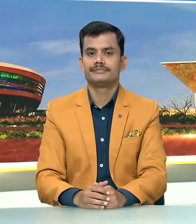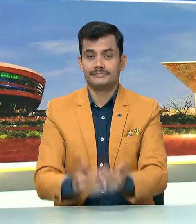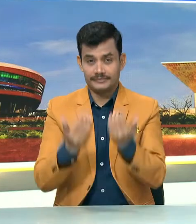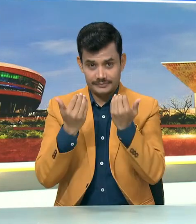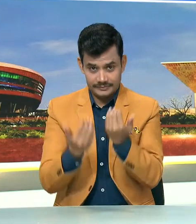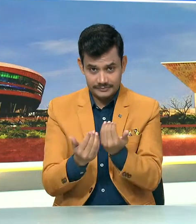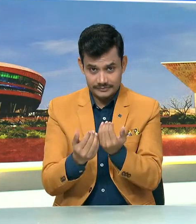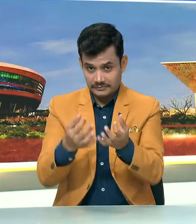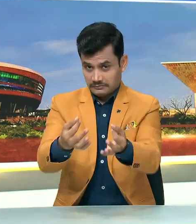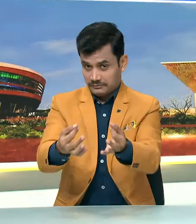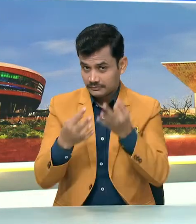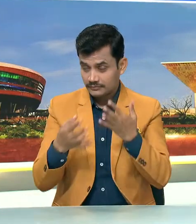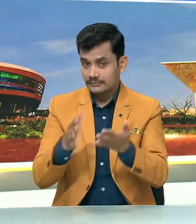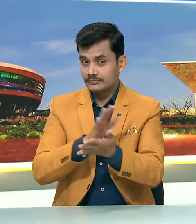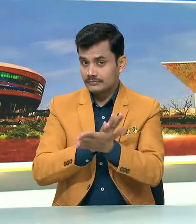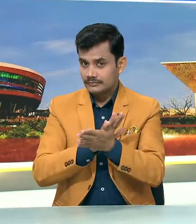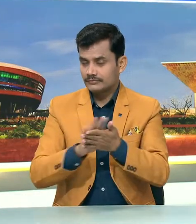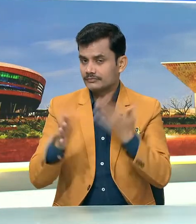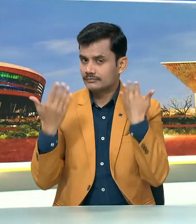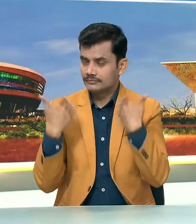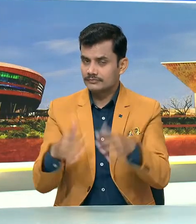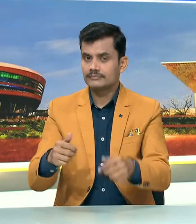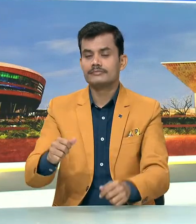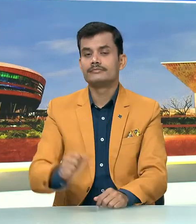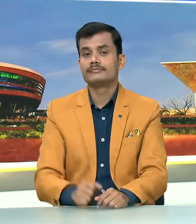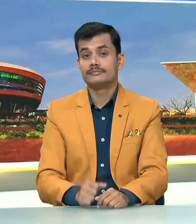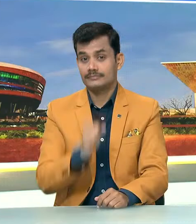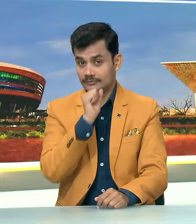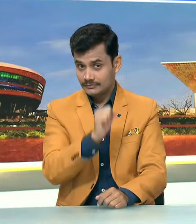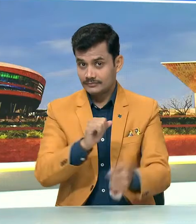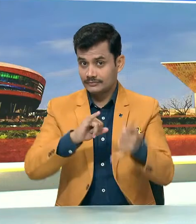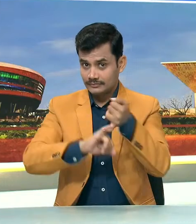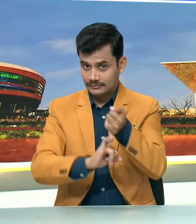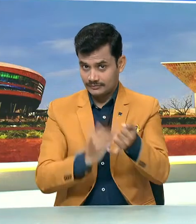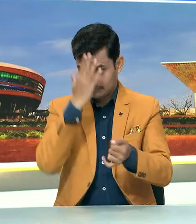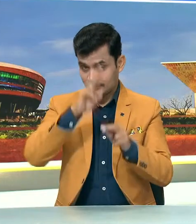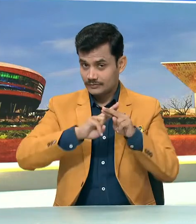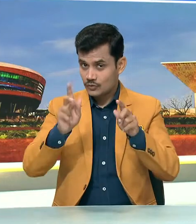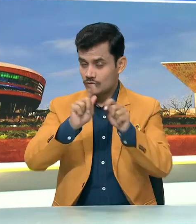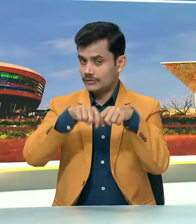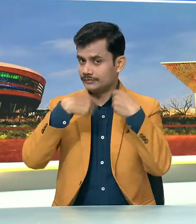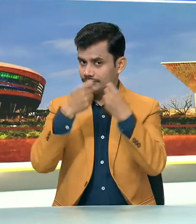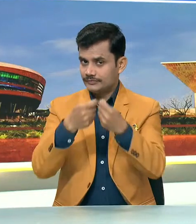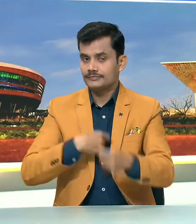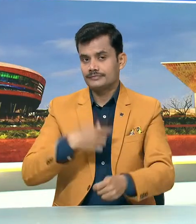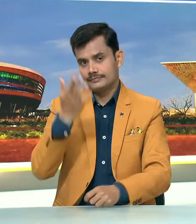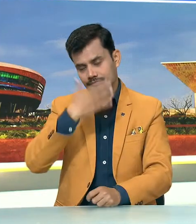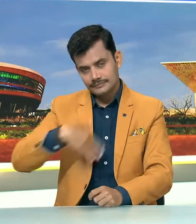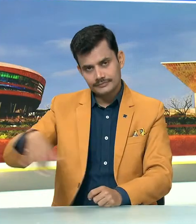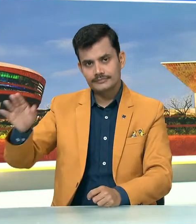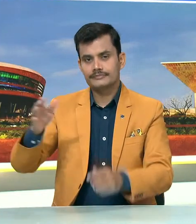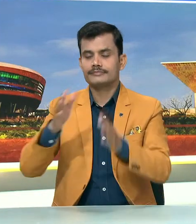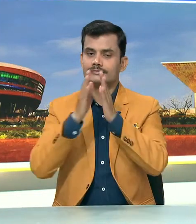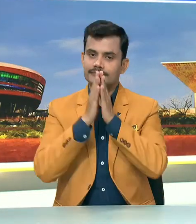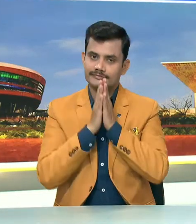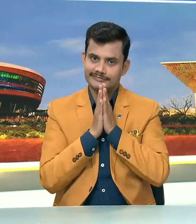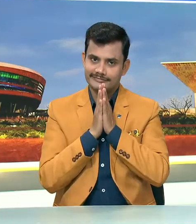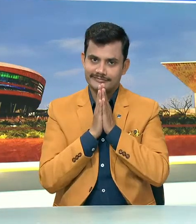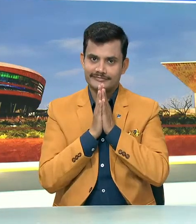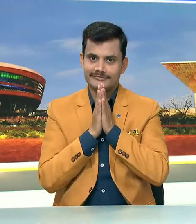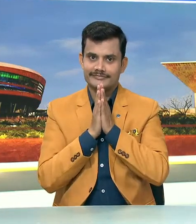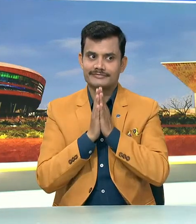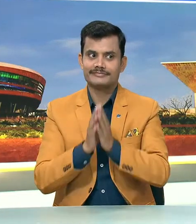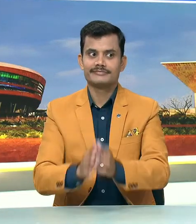इसी के साथ इस विशेश बुलेटिन में फिल हाल इतना ही मुझे शरत को और हमारी पूरी टीम को दीजे अनमती नमस्कार